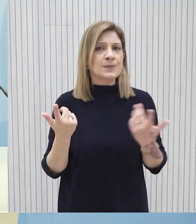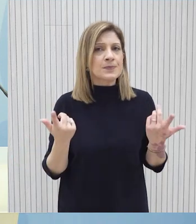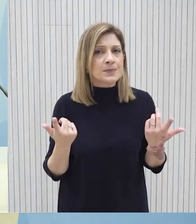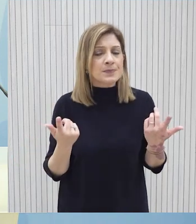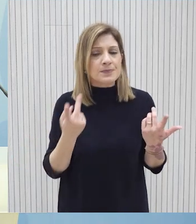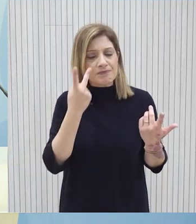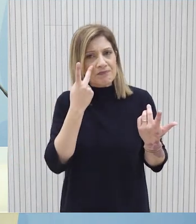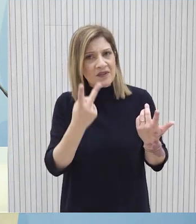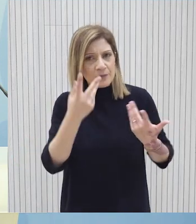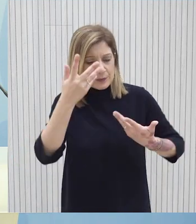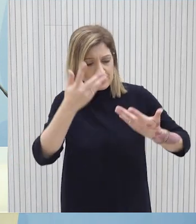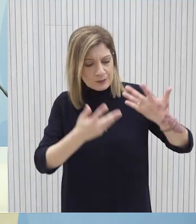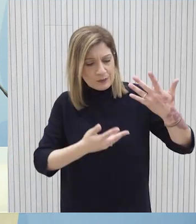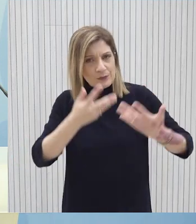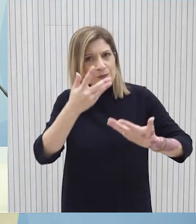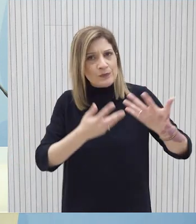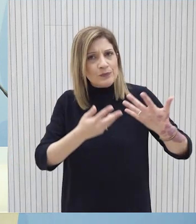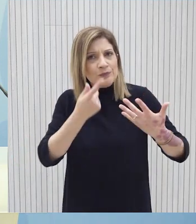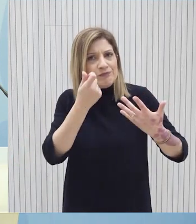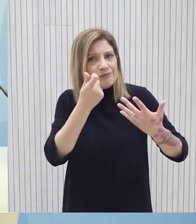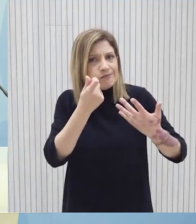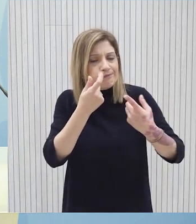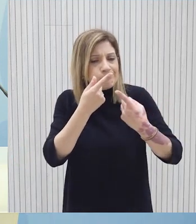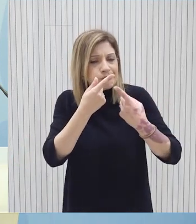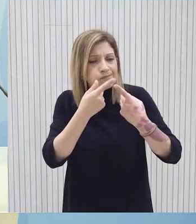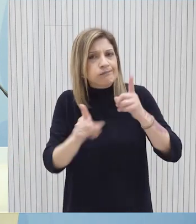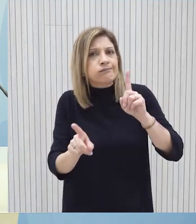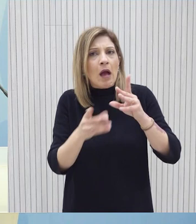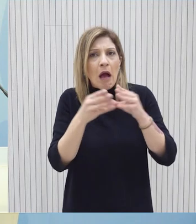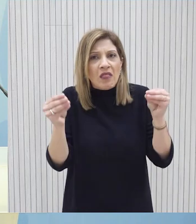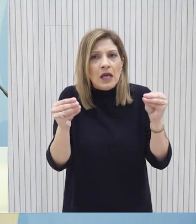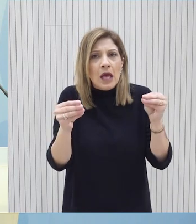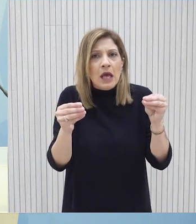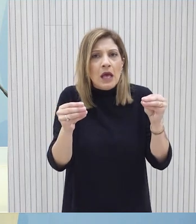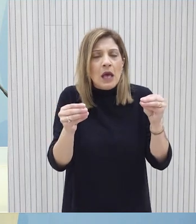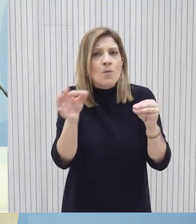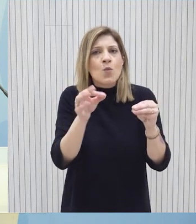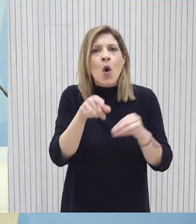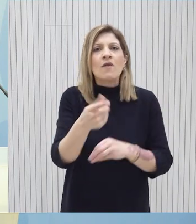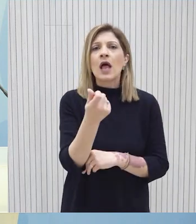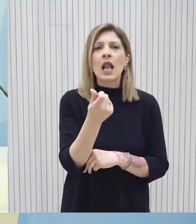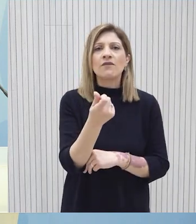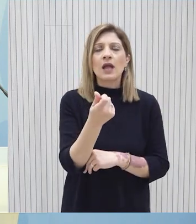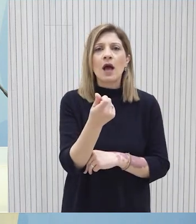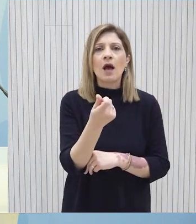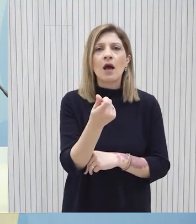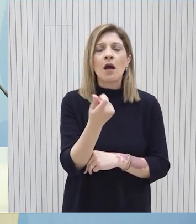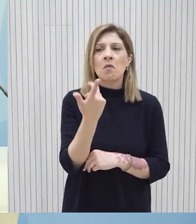δηλαδή έναν έναν δίστο ποιον αγνοείται που επενδύθηκε επενδύθηκε για να μιλού